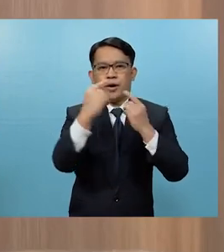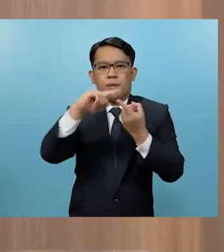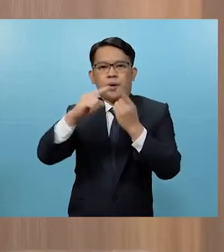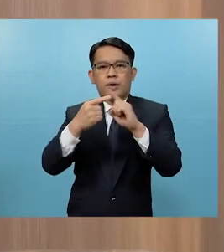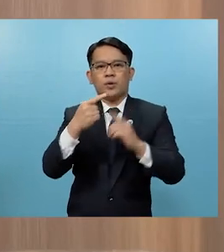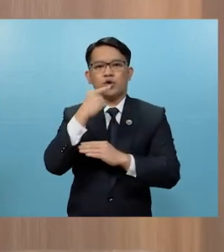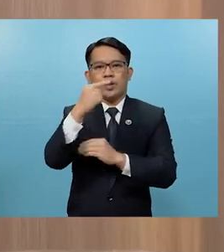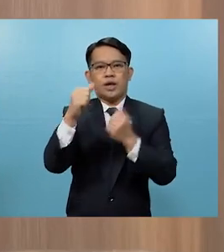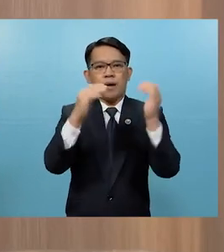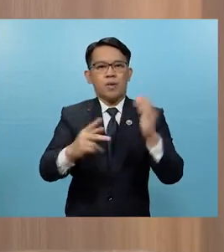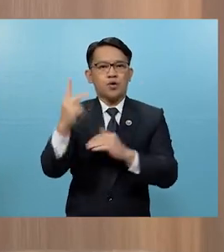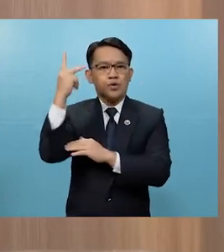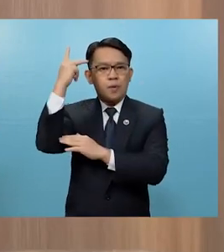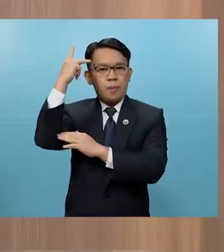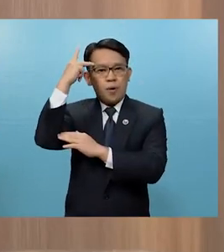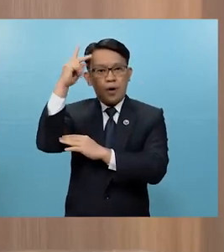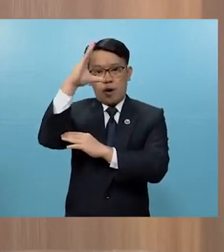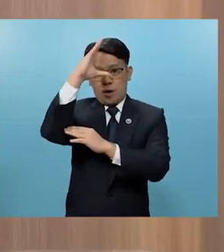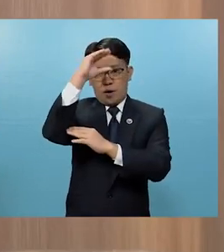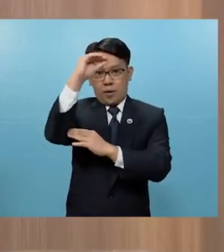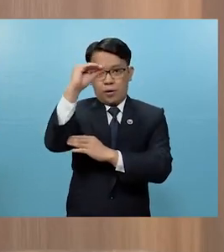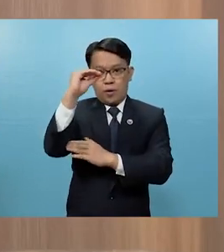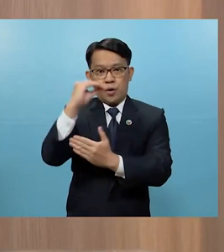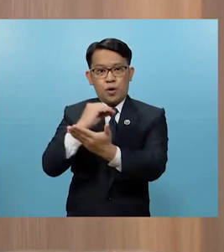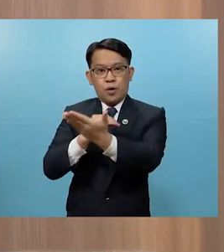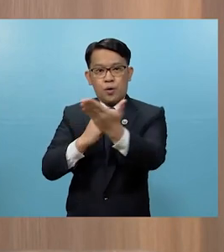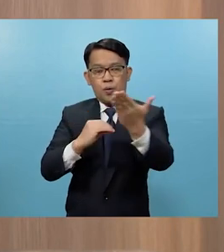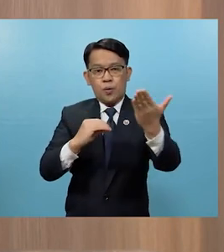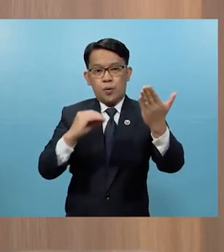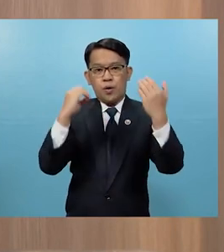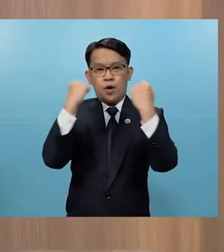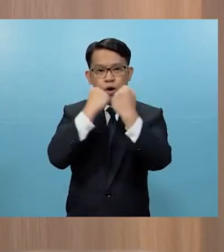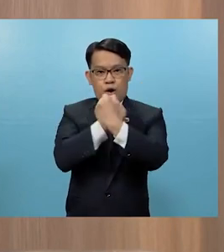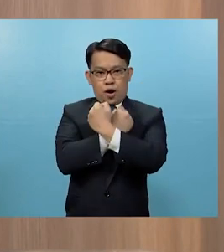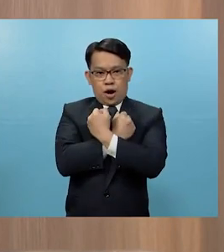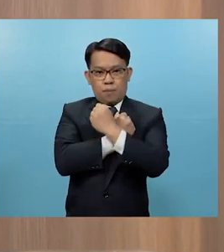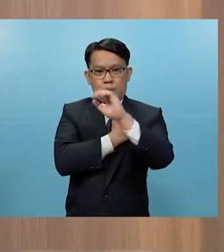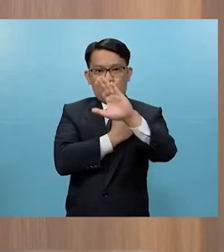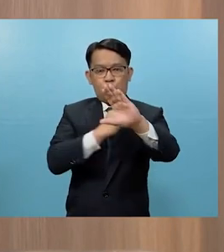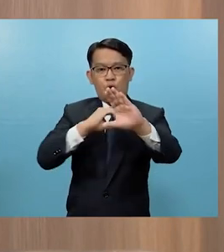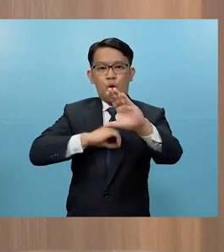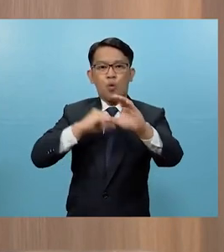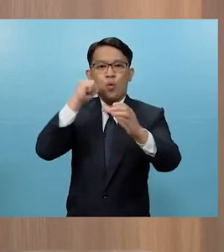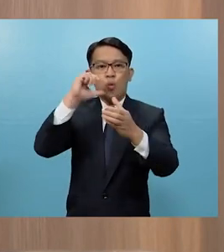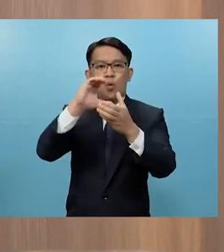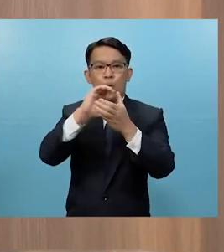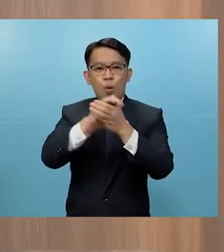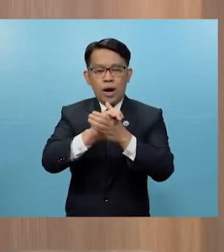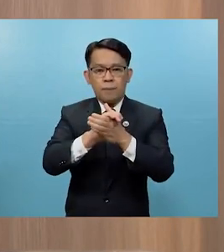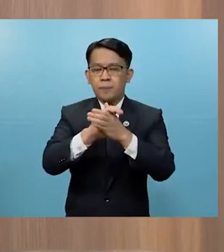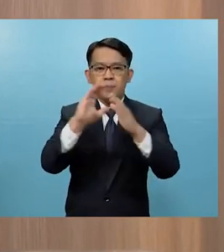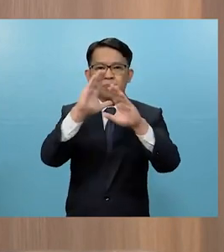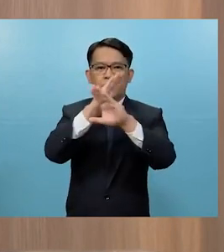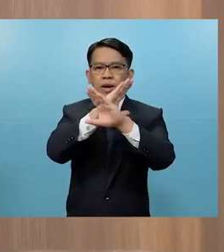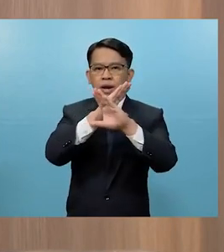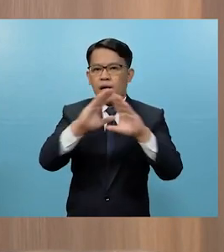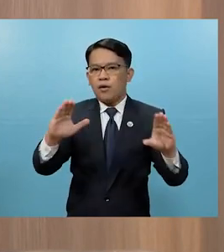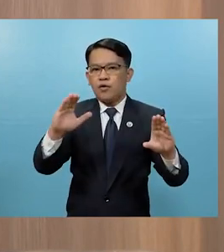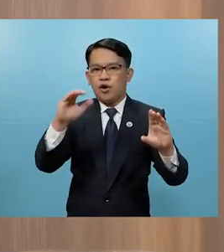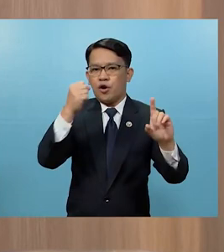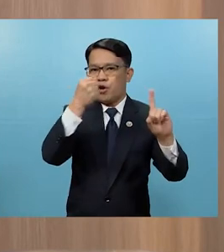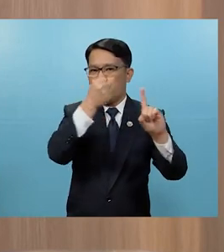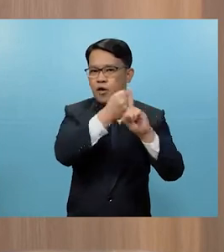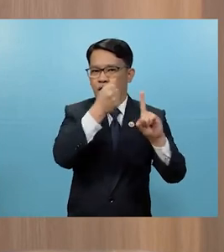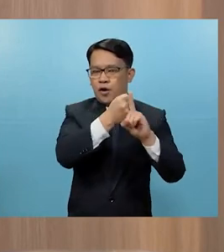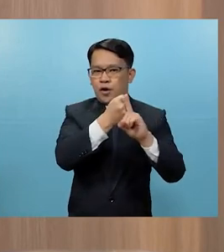ang sabi po ni Apostol Pablo mga lalaki ibigin ninyo ang inyo-inyong asawa at huwag silang pagmalupitan